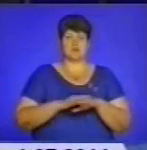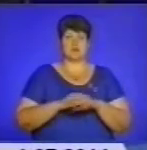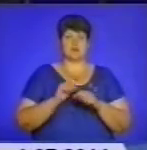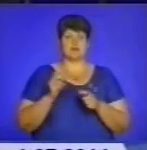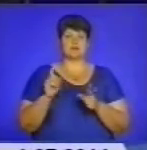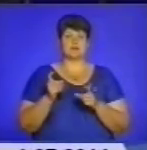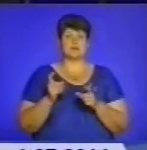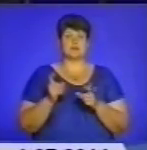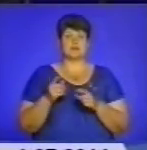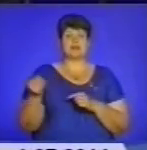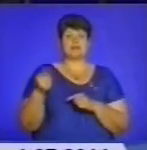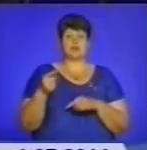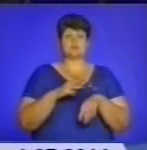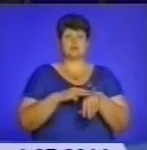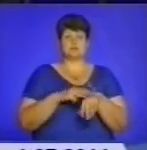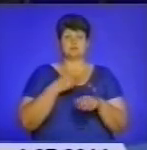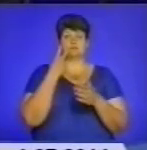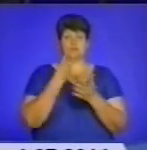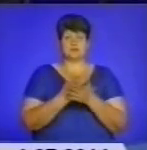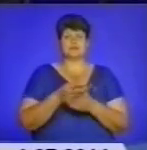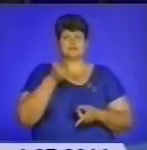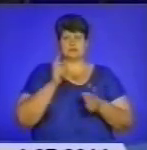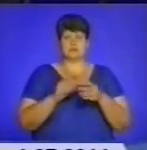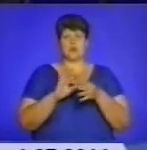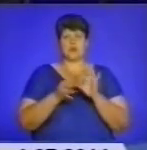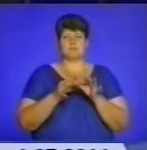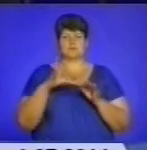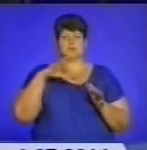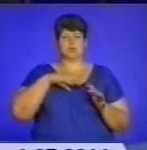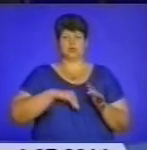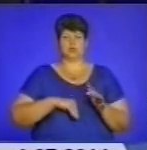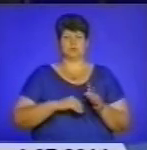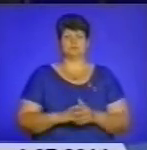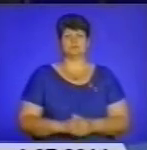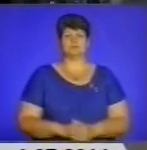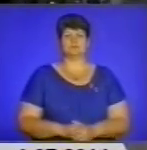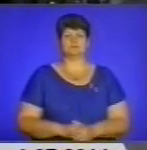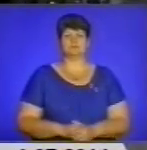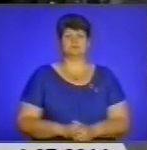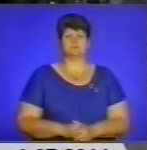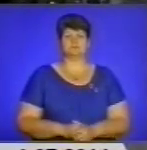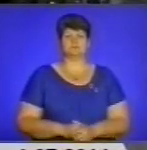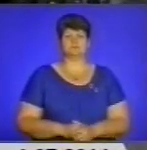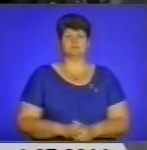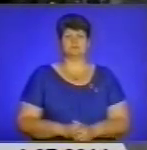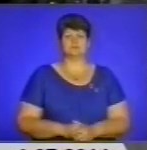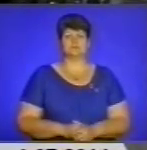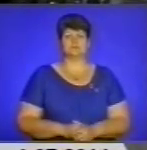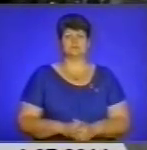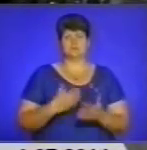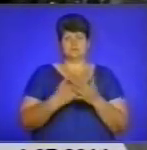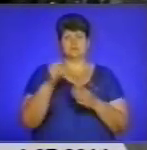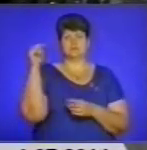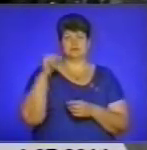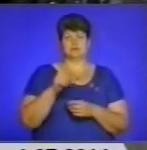І тернопільські міліціонери продемонстрували справжній олімпійський дух. Подробиці у видеоматеріалі. Майже тисячі